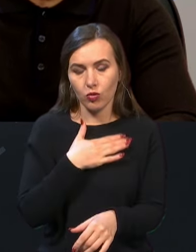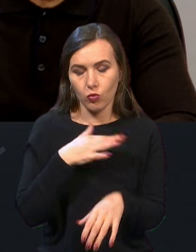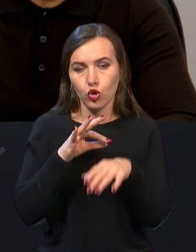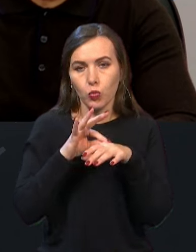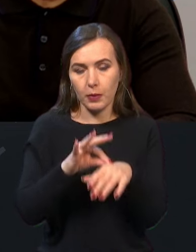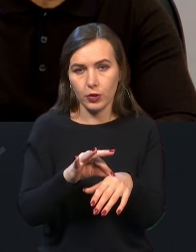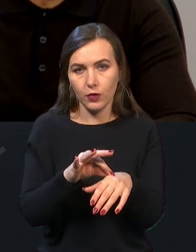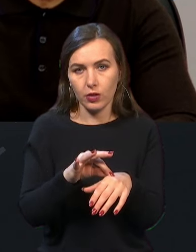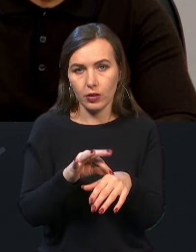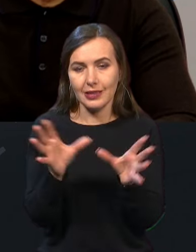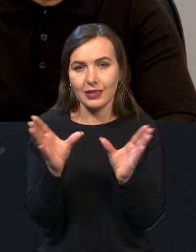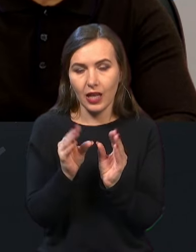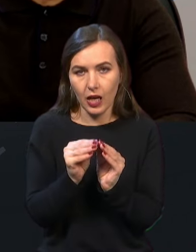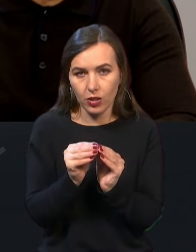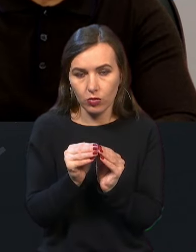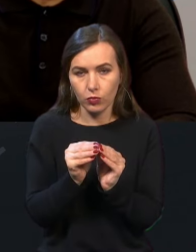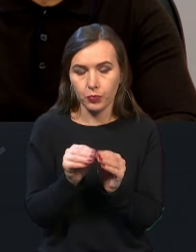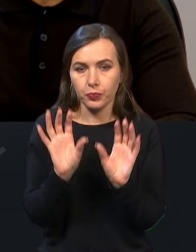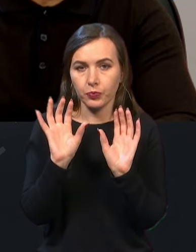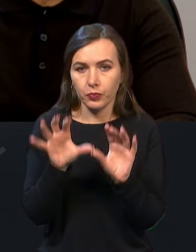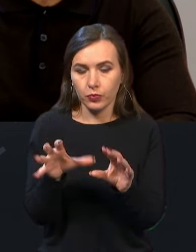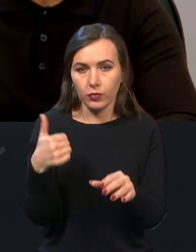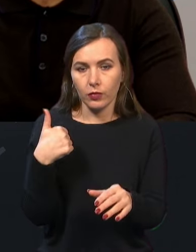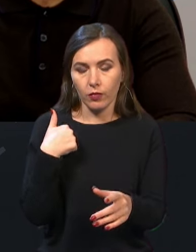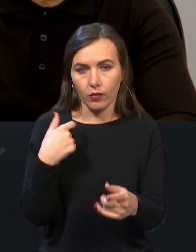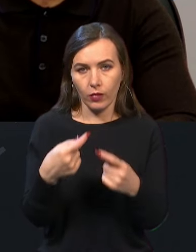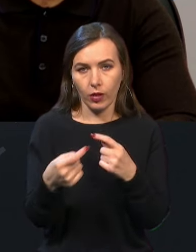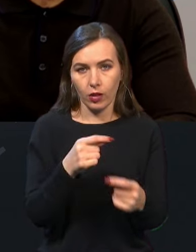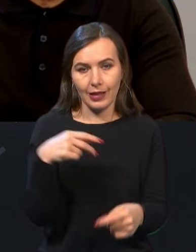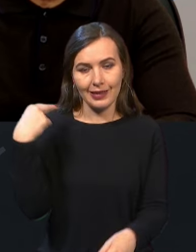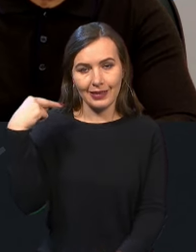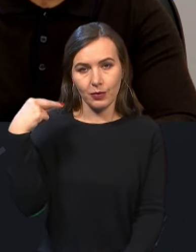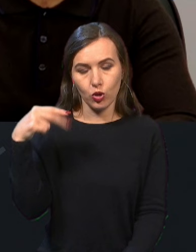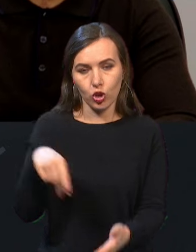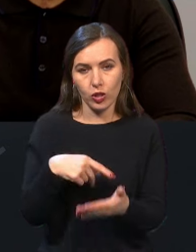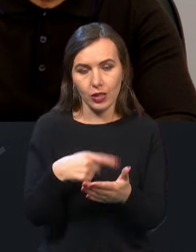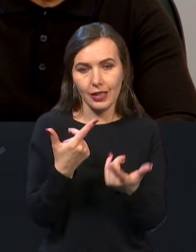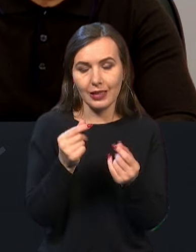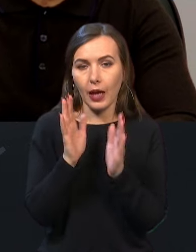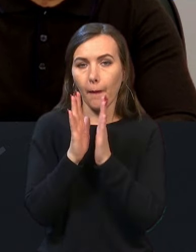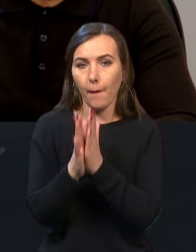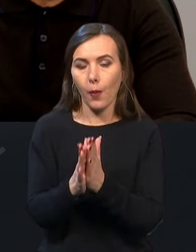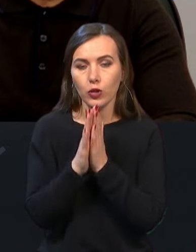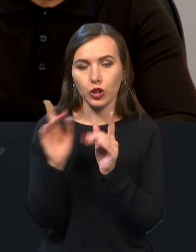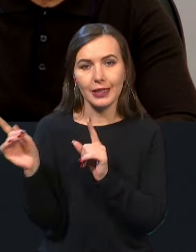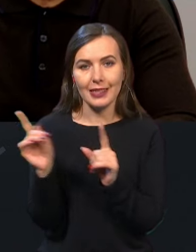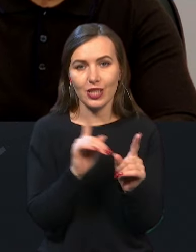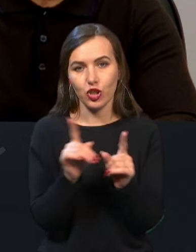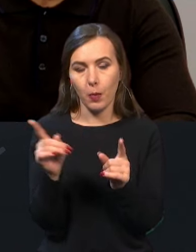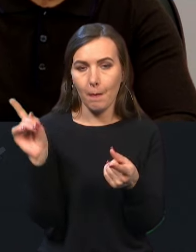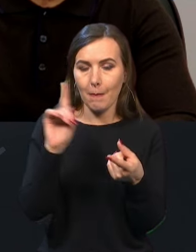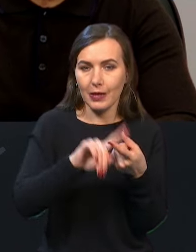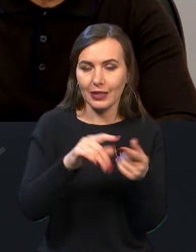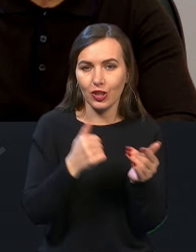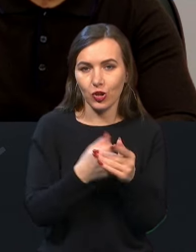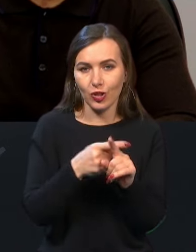разом з головою військової адміністрації Запоріжжя, де попросили, щоб приєдналися до